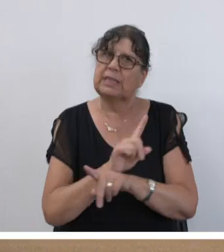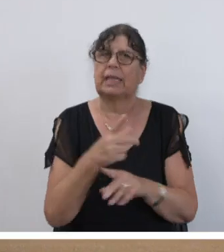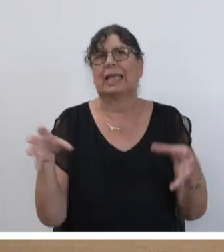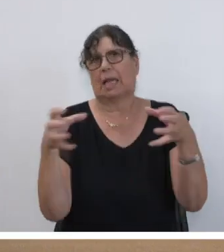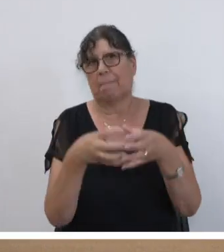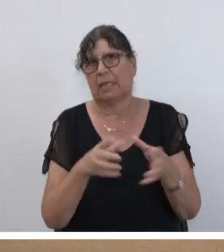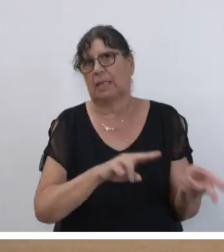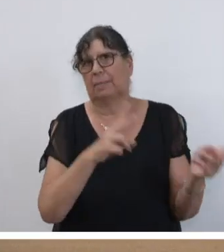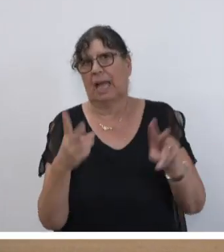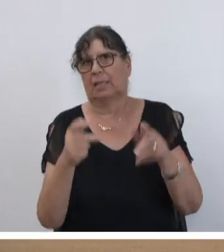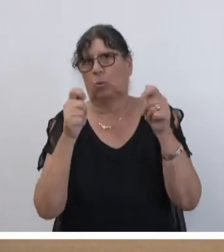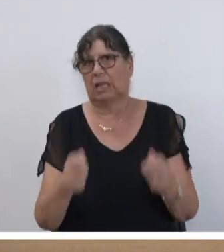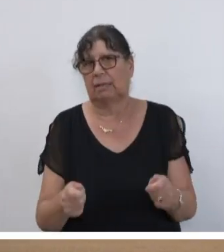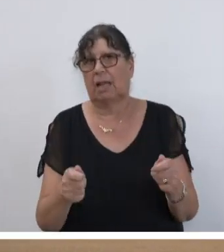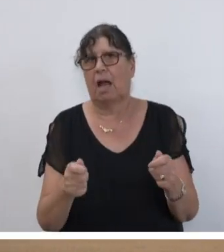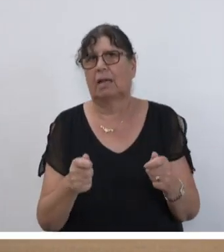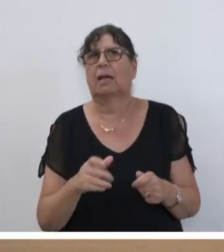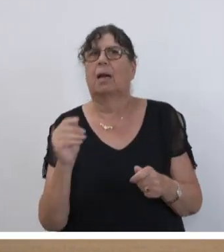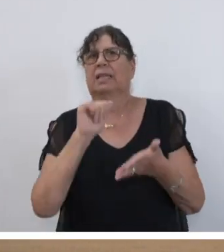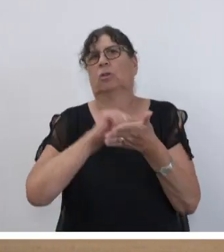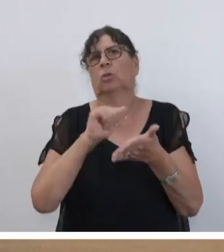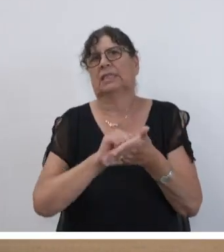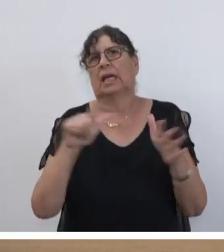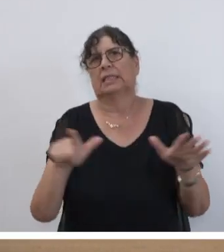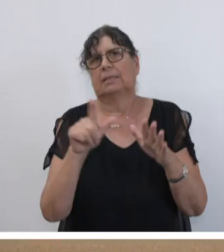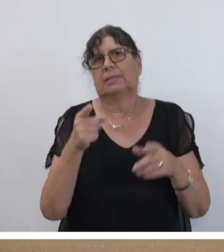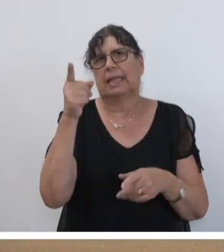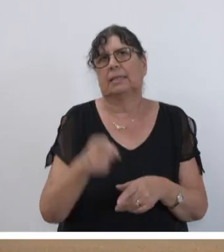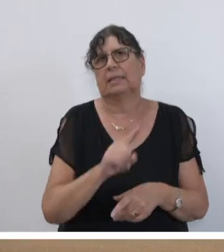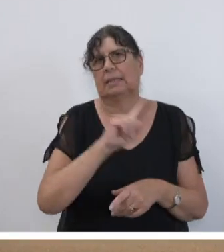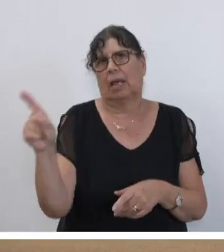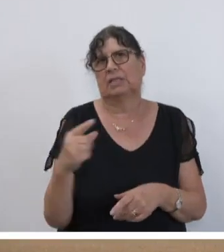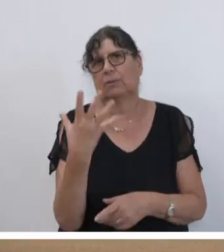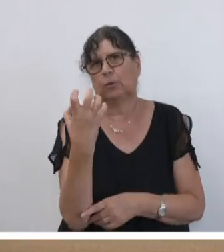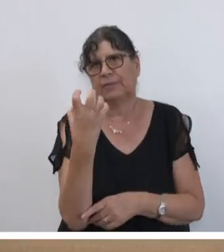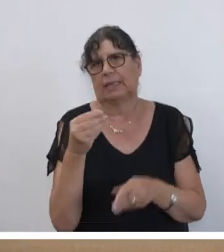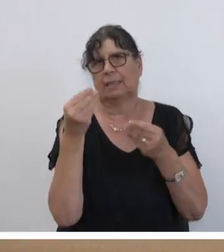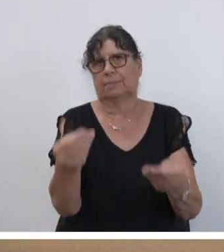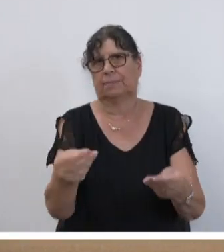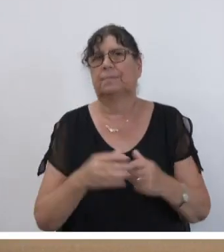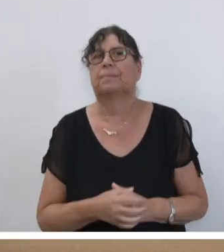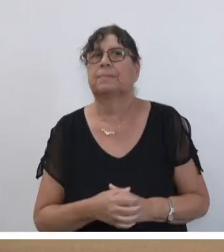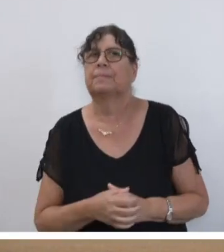gemeinsamen Abänderungsantrag mit der Drucksache 17-1050 eingebracht.